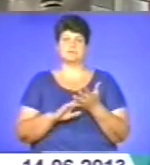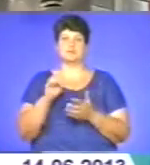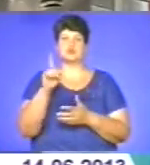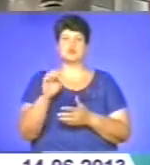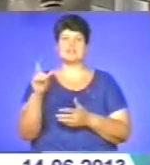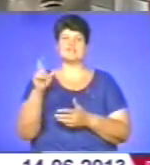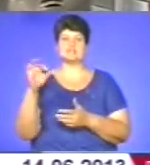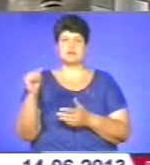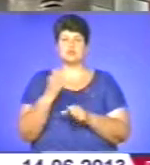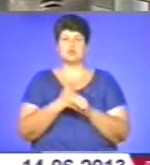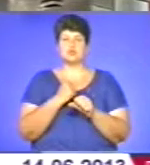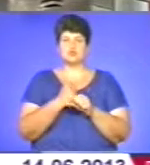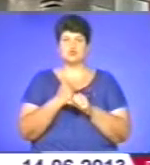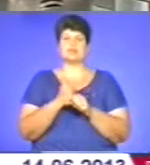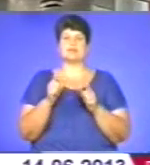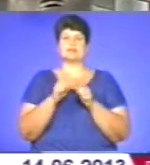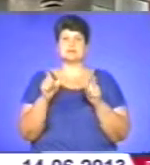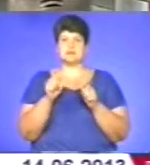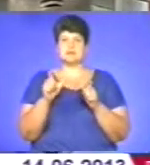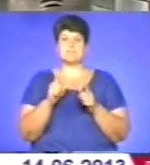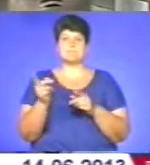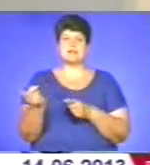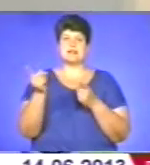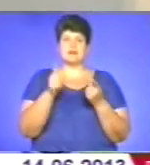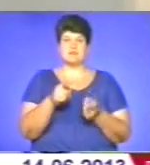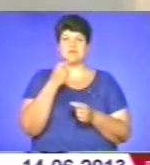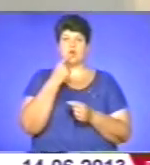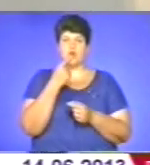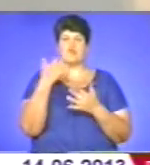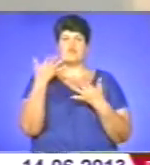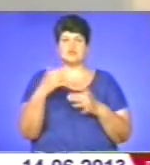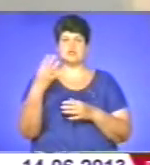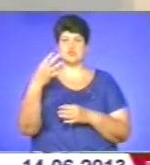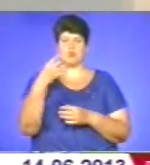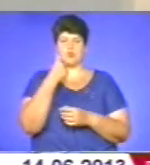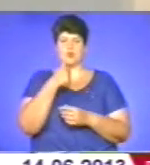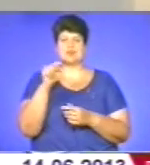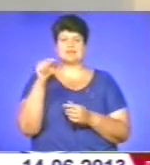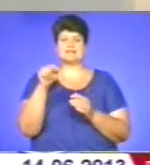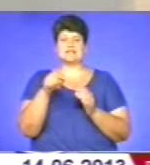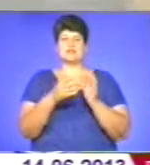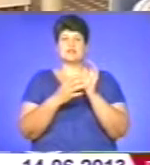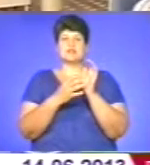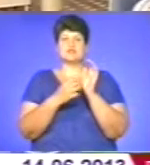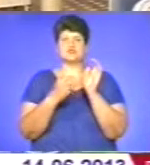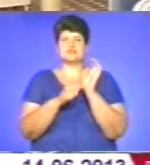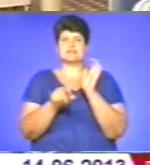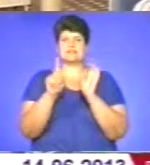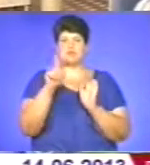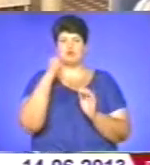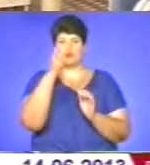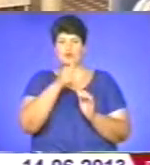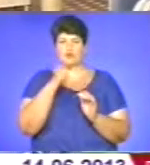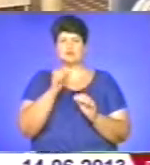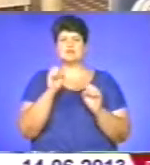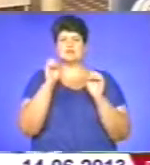Євсєєва працює на станції переливання крові уже понад 40 років. Починаючи із 1961-го, жінка здавала кров